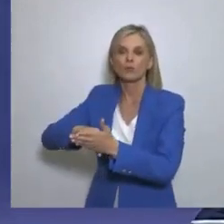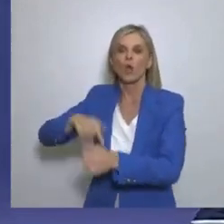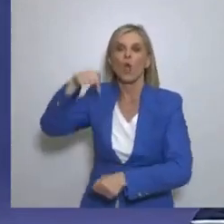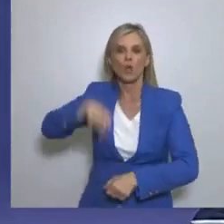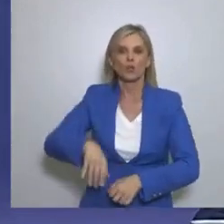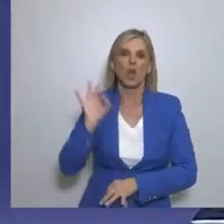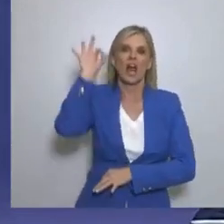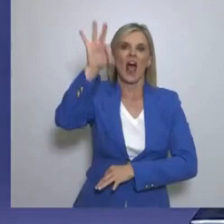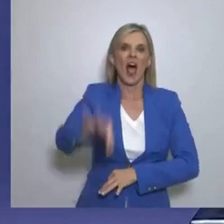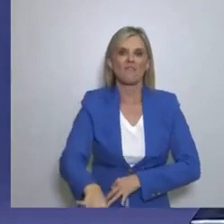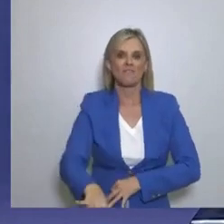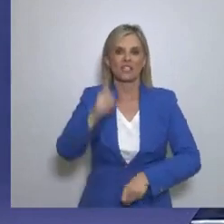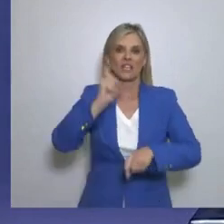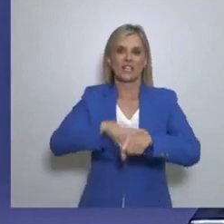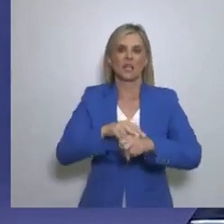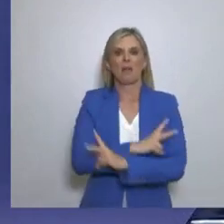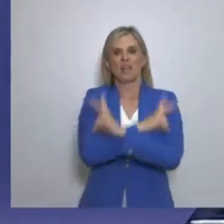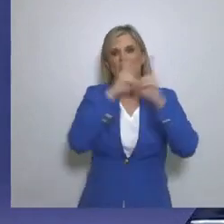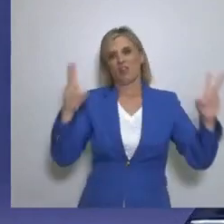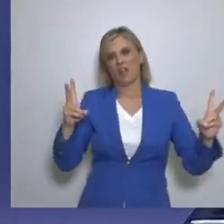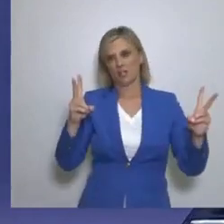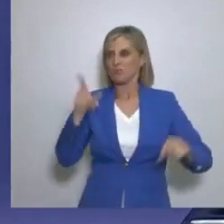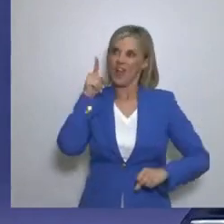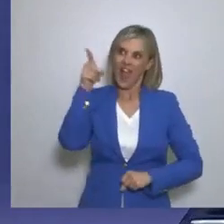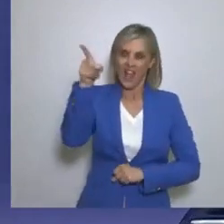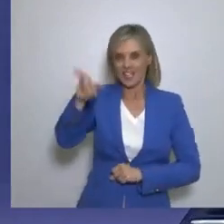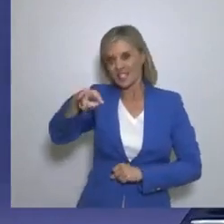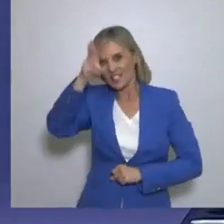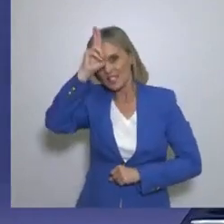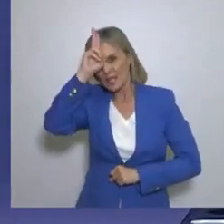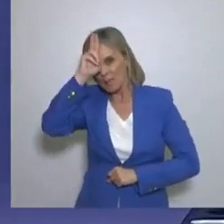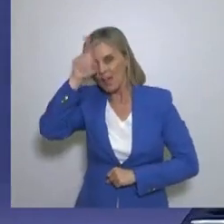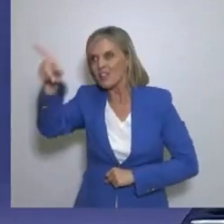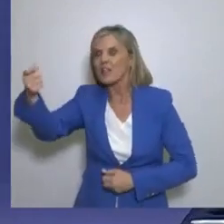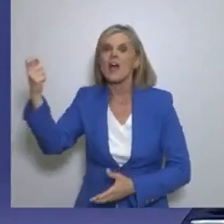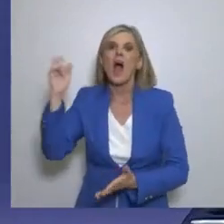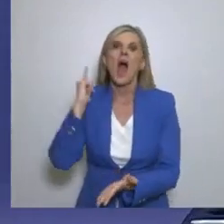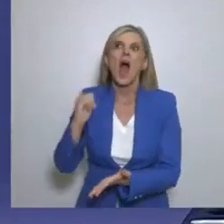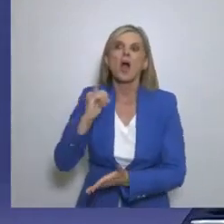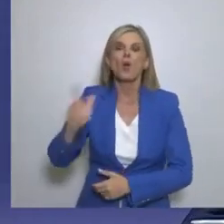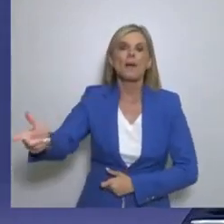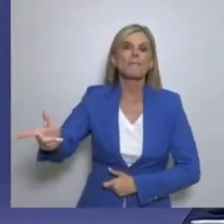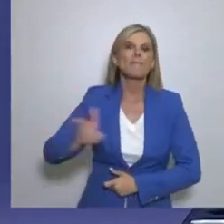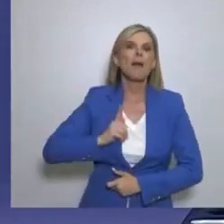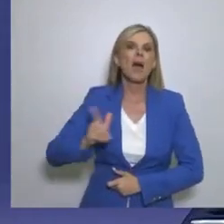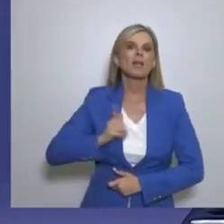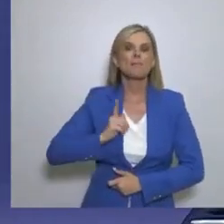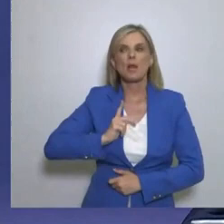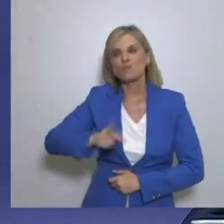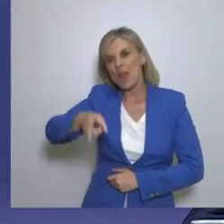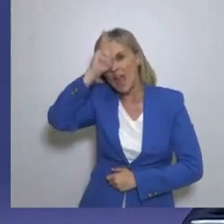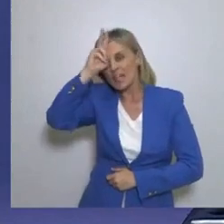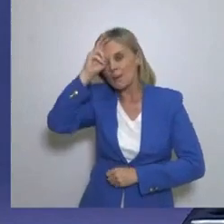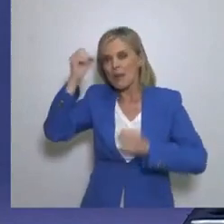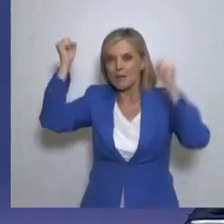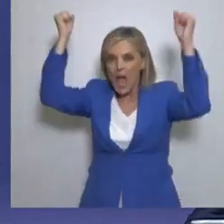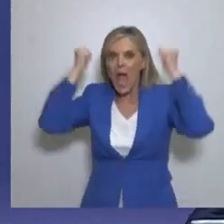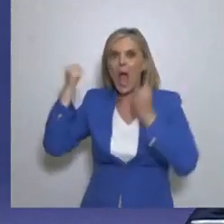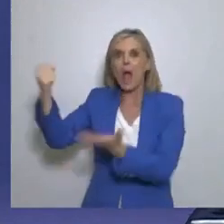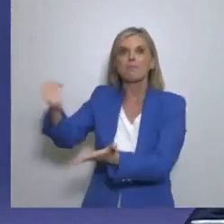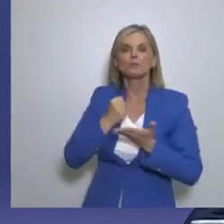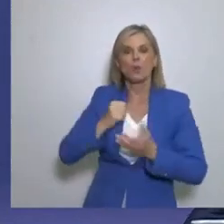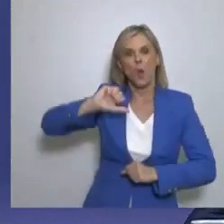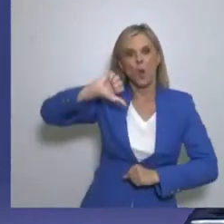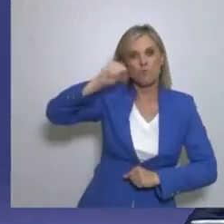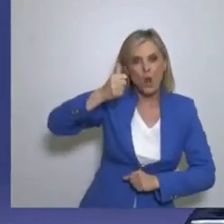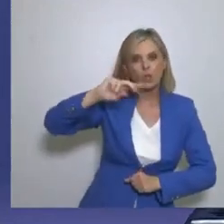μια τέτοια διαδικασία. Κύριοι σας λέω ότι δεν μας έχετε πληρώσει τις αποζημιώσεις ούτε του πρώτου παγκοσμίου πολέμου ούτε του